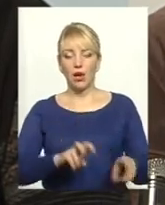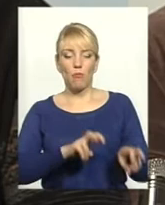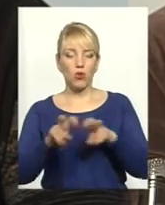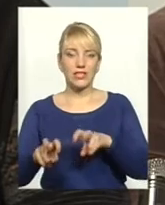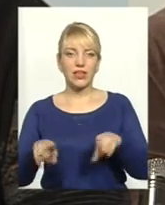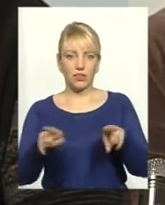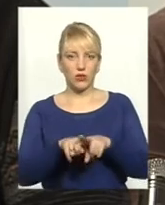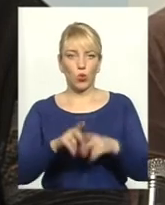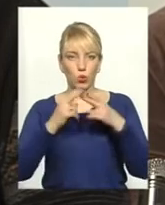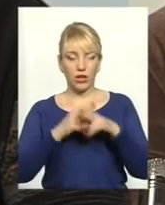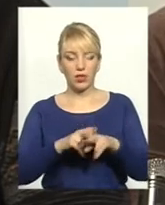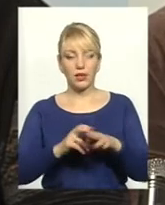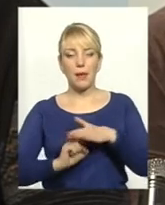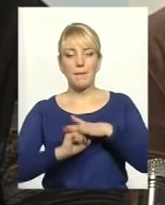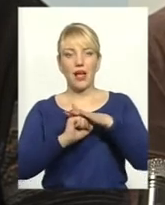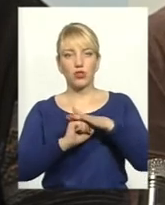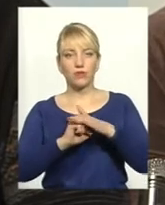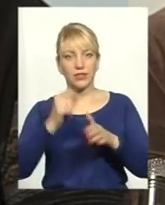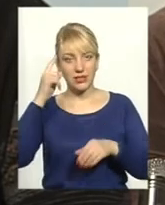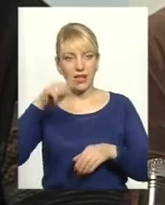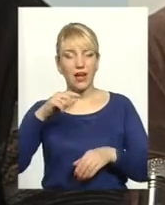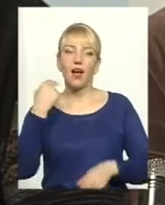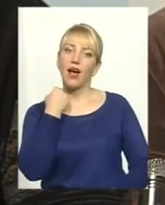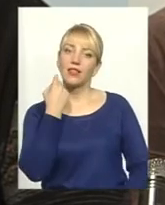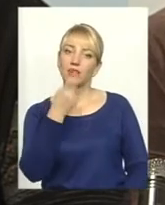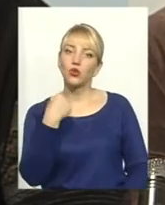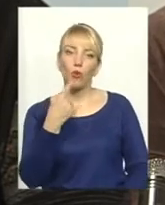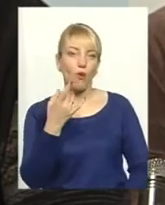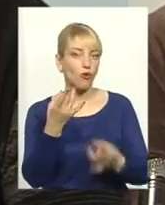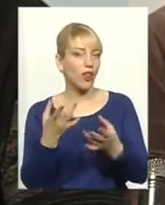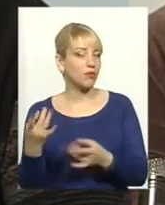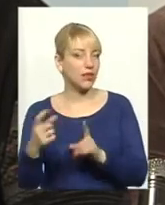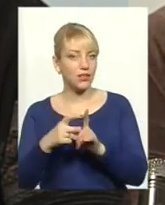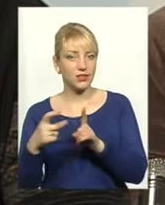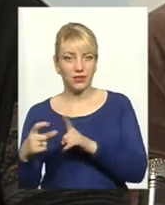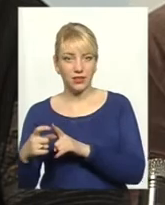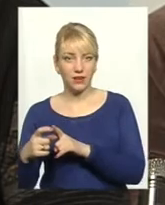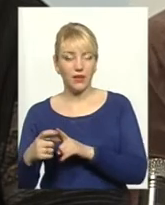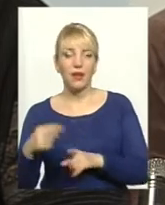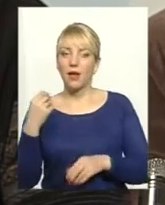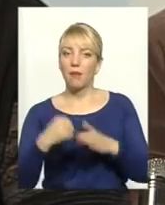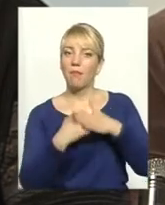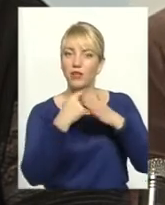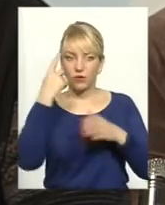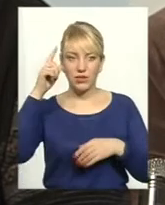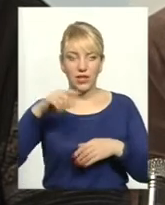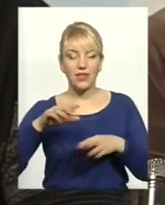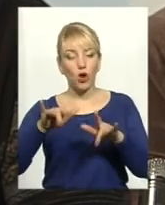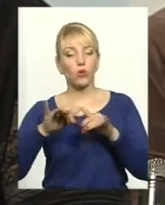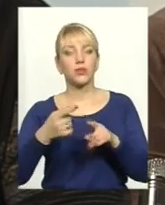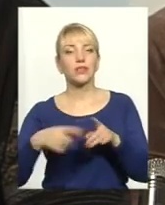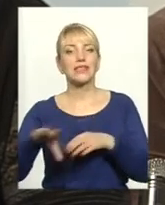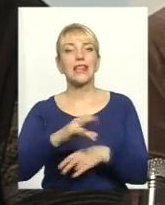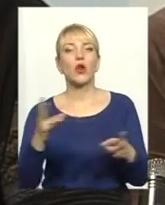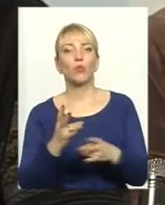звичайно, базове знання хоча б англійської мови, елементарних слів, також базові знання комп'ютера, це вже все необхідно для того,